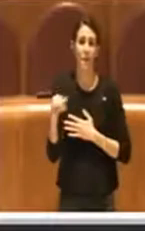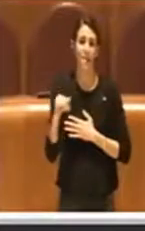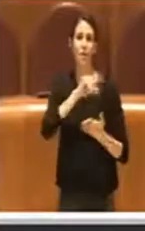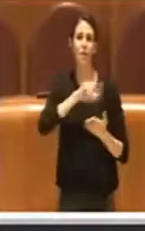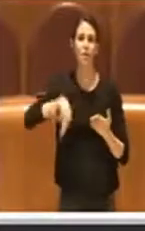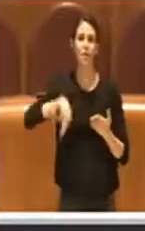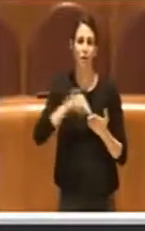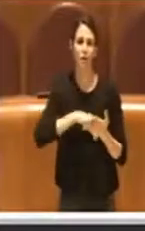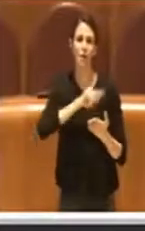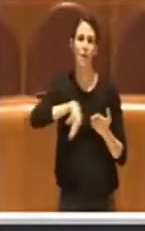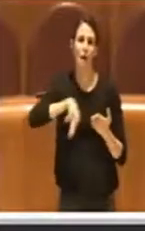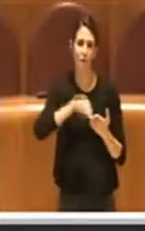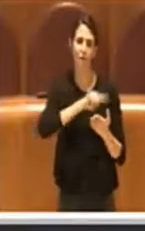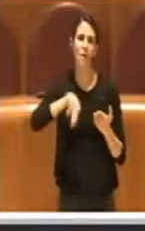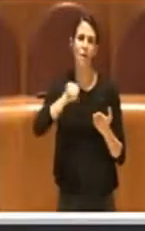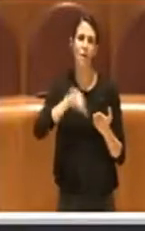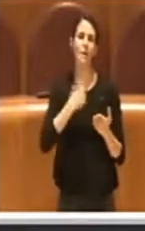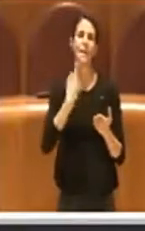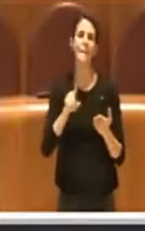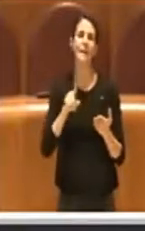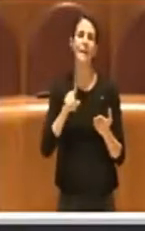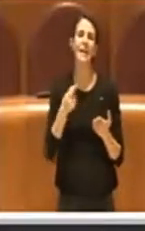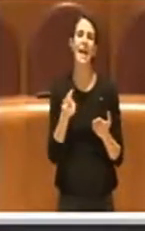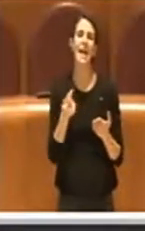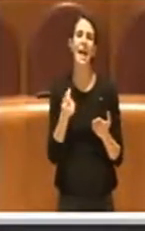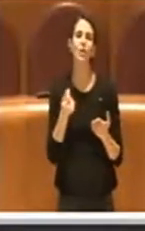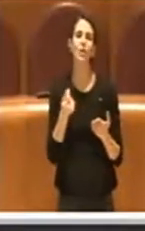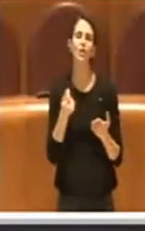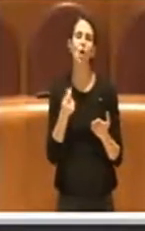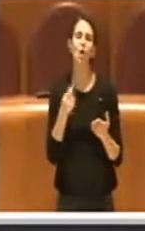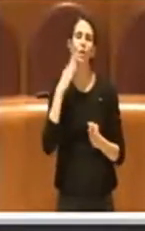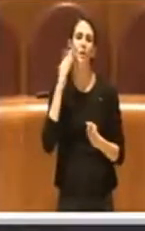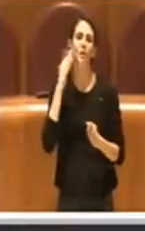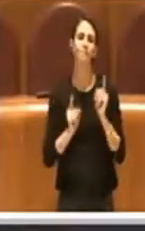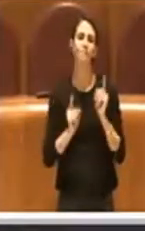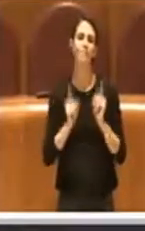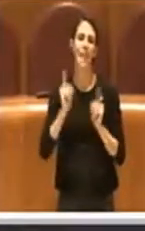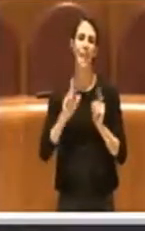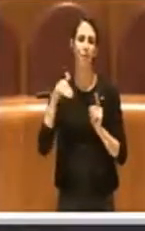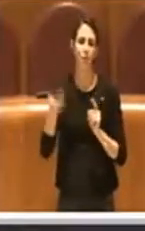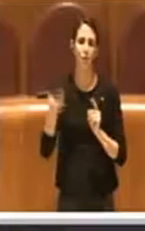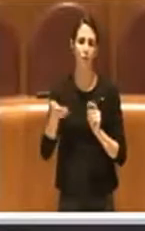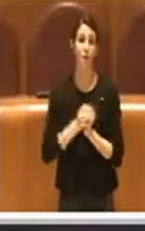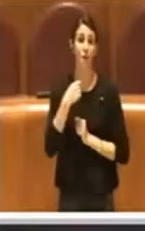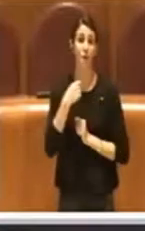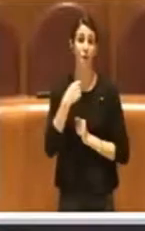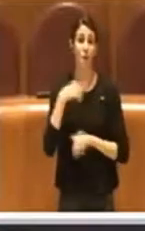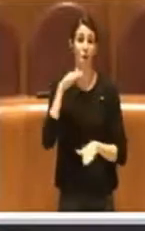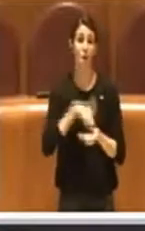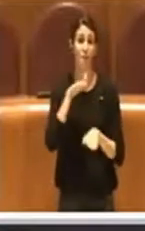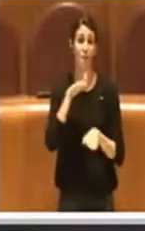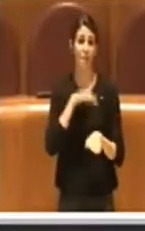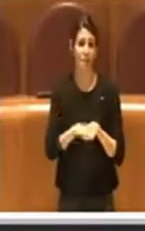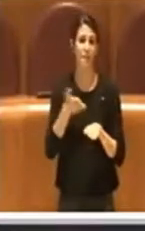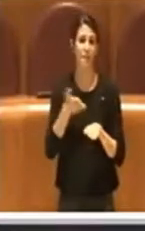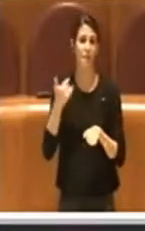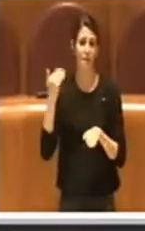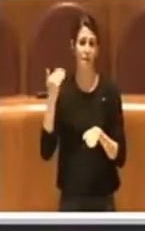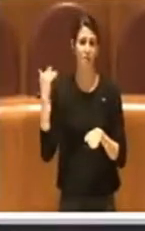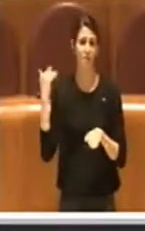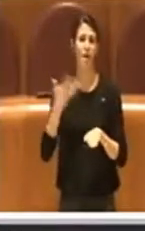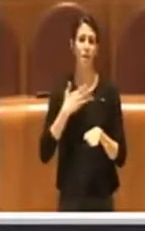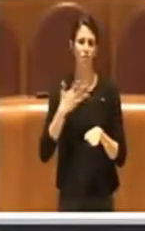e decine di milioni di euro di debiti fuori bilancio, anche perché io ho un pochino esperienza di qualche altra consigliatura, a importare quella